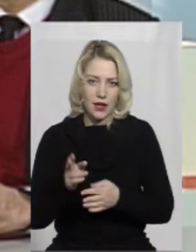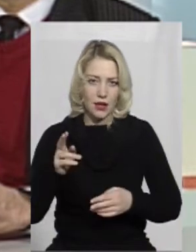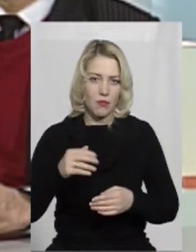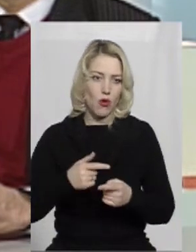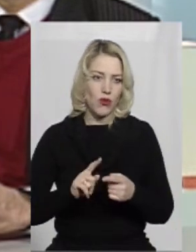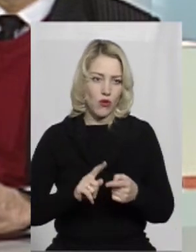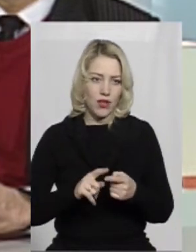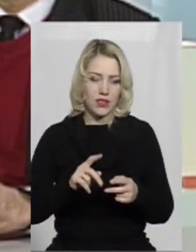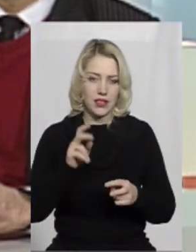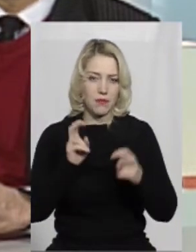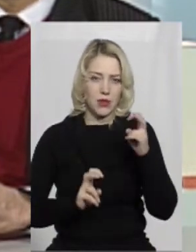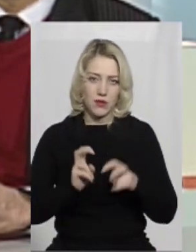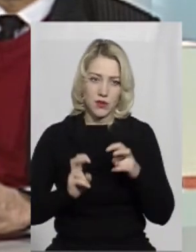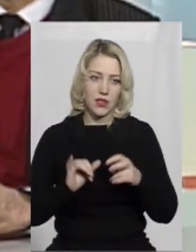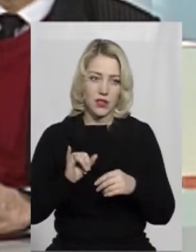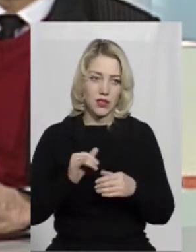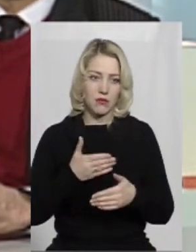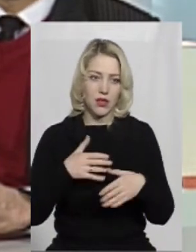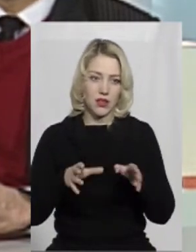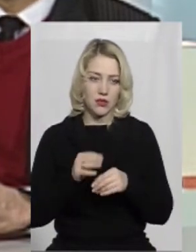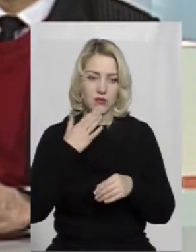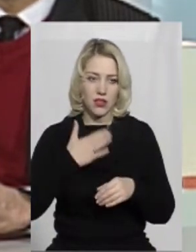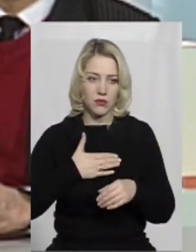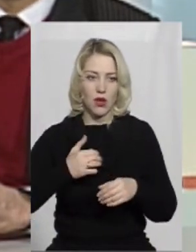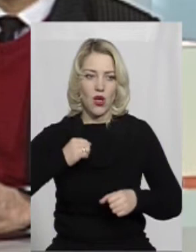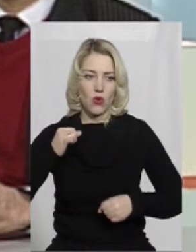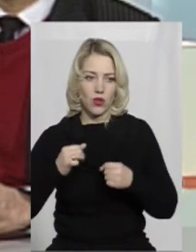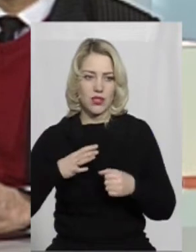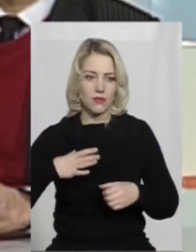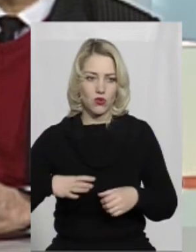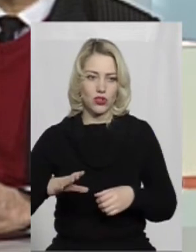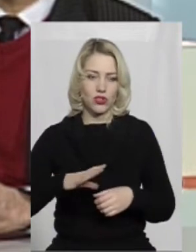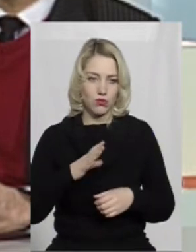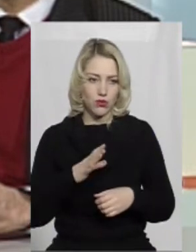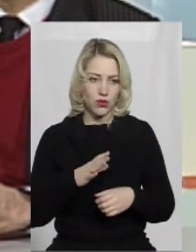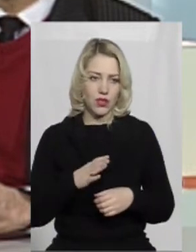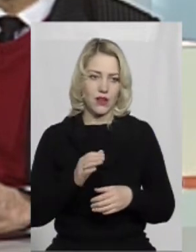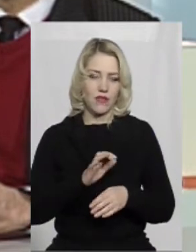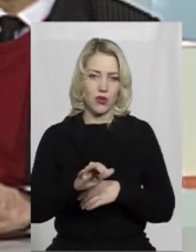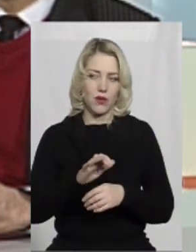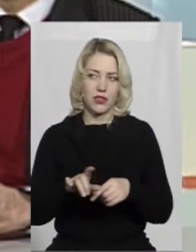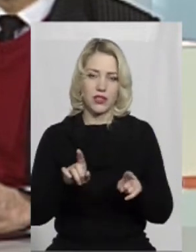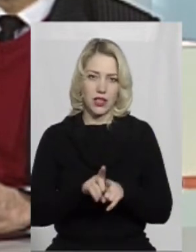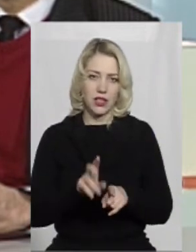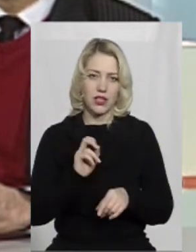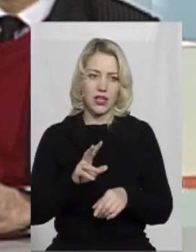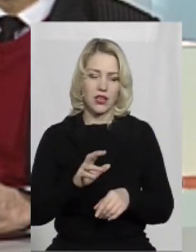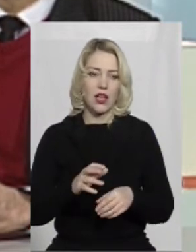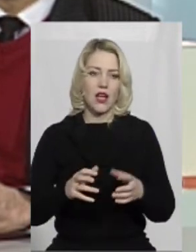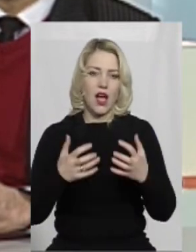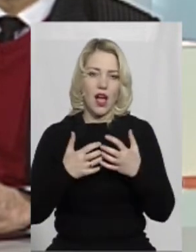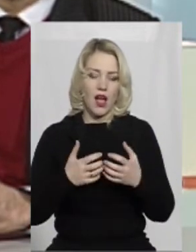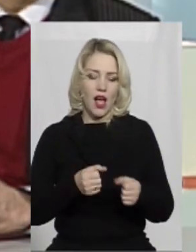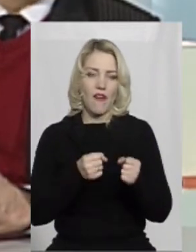диверсикувати виробництво. І ми разом з нашими колегами змушені були виробляти такі вироби, як автомат